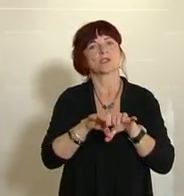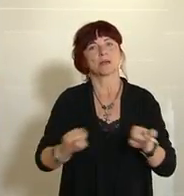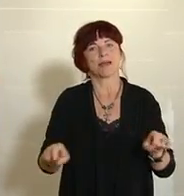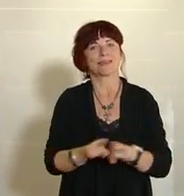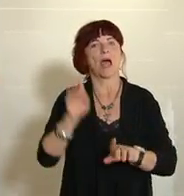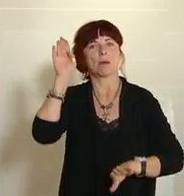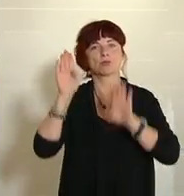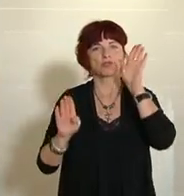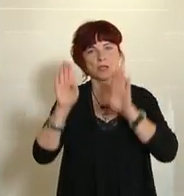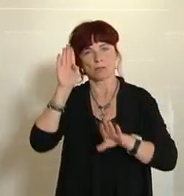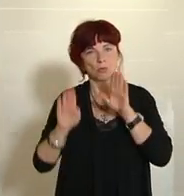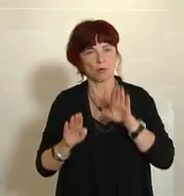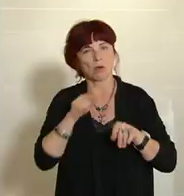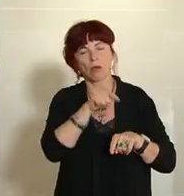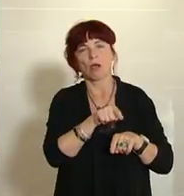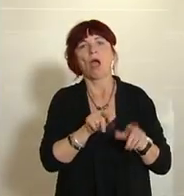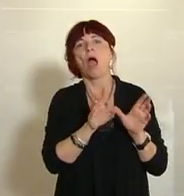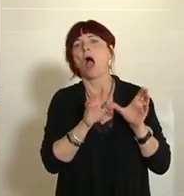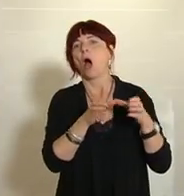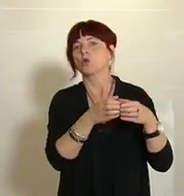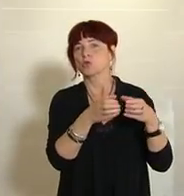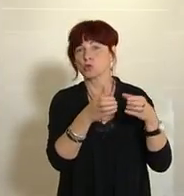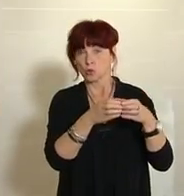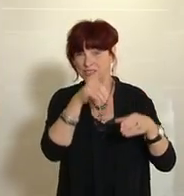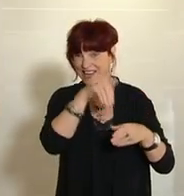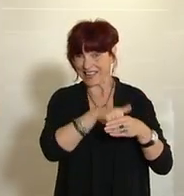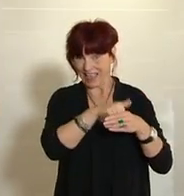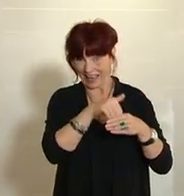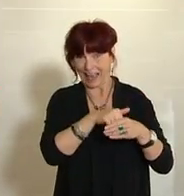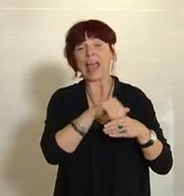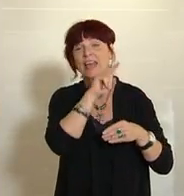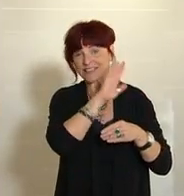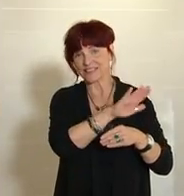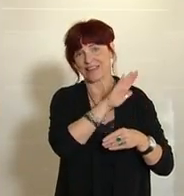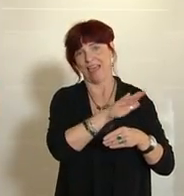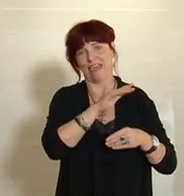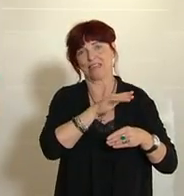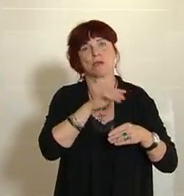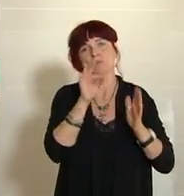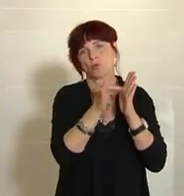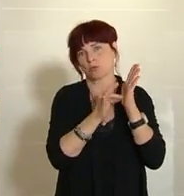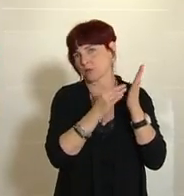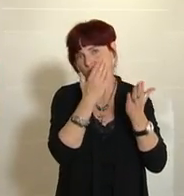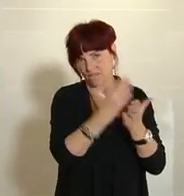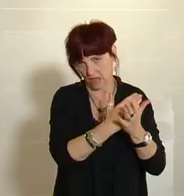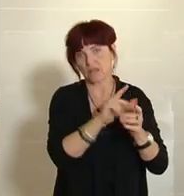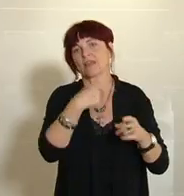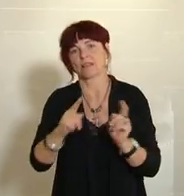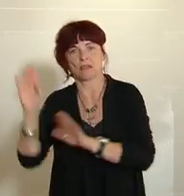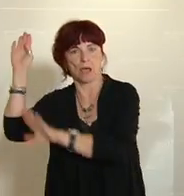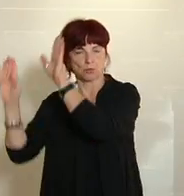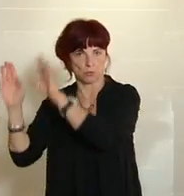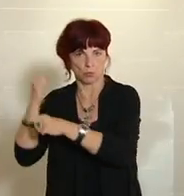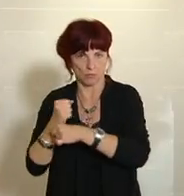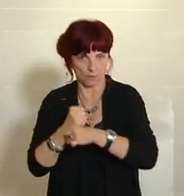übergeben. Nächster Tagesordnungspunkt ist der Tagesordnungspunkt Datenerhebung und Forschung im Bereich häusliche Gewalt